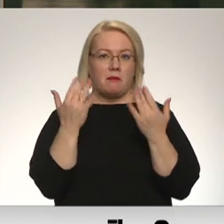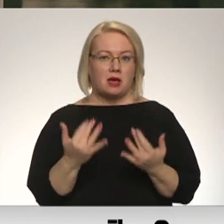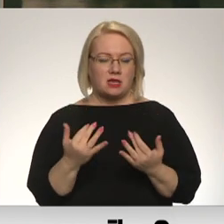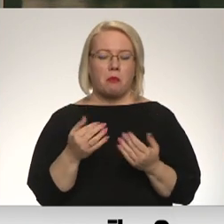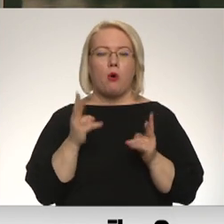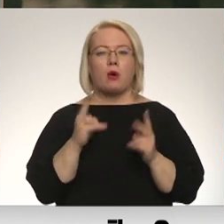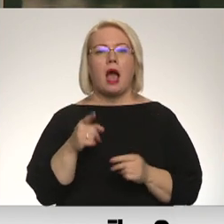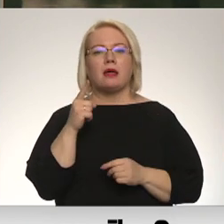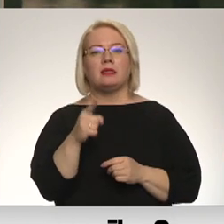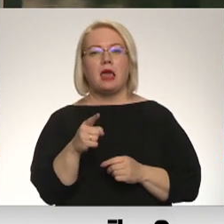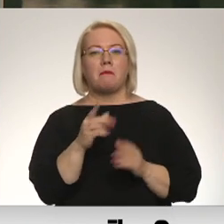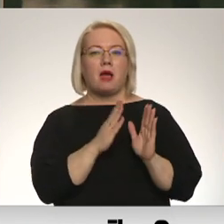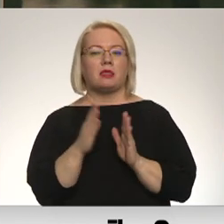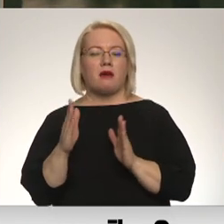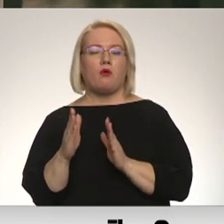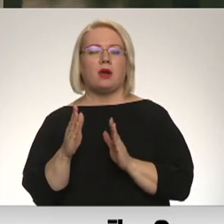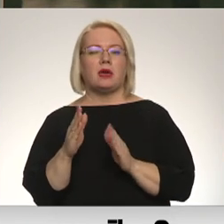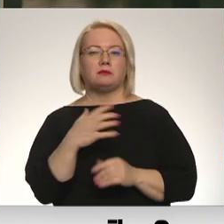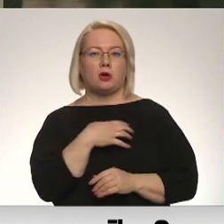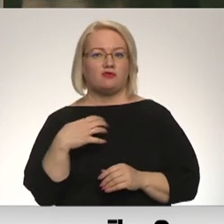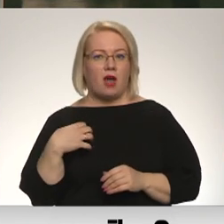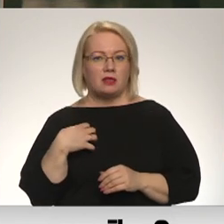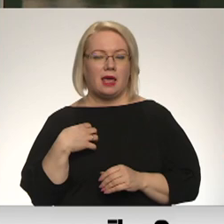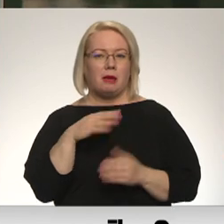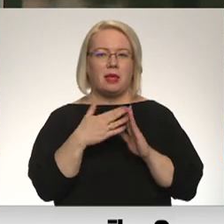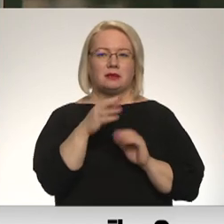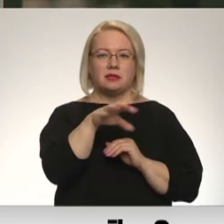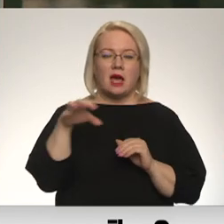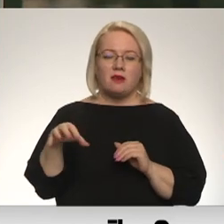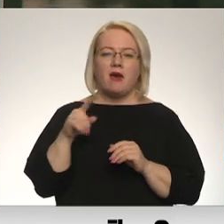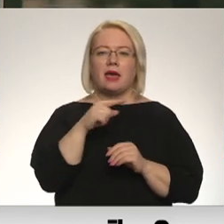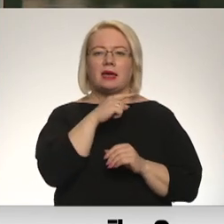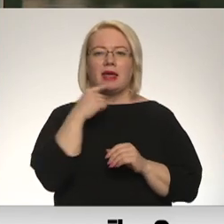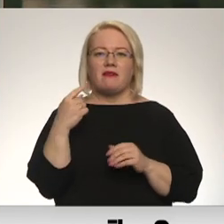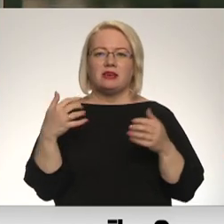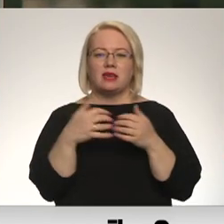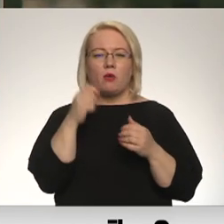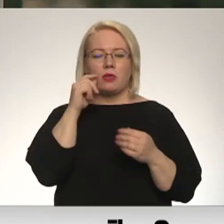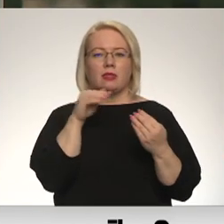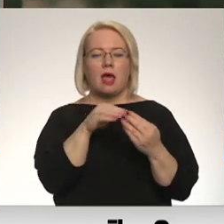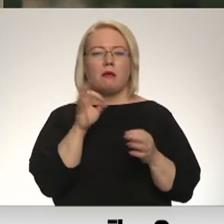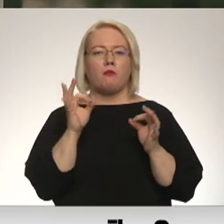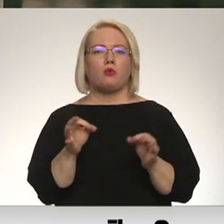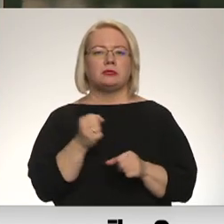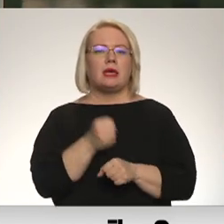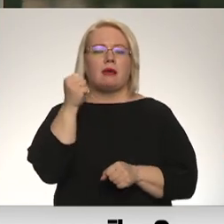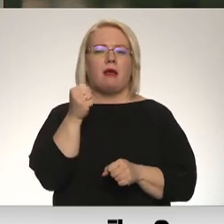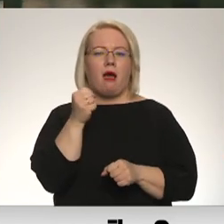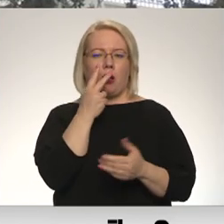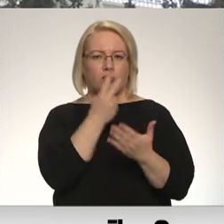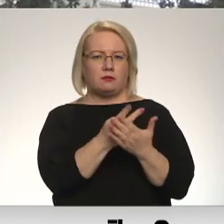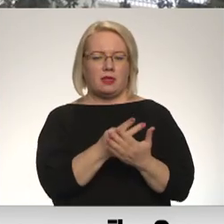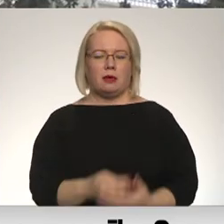to, kā tiem gatavojas pašvaldības un vai šogad Krievijas kāri pret Ukraiņu dēļ plānots pievērst pastiprinātu uzmanību.